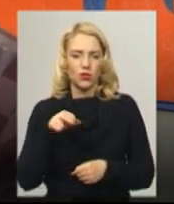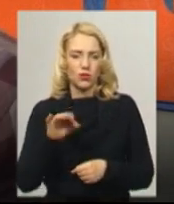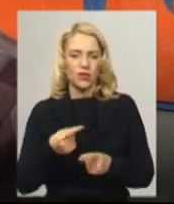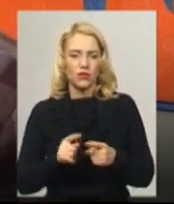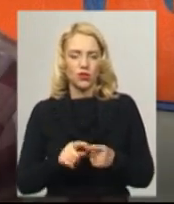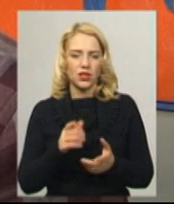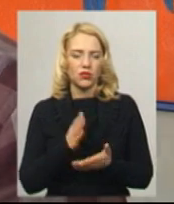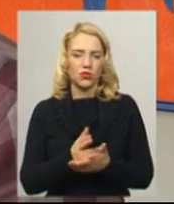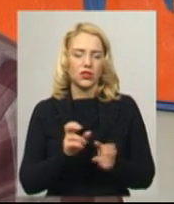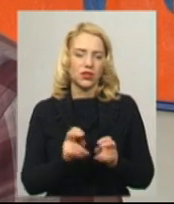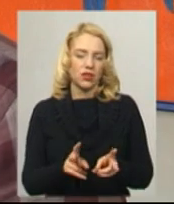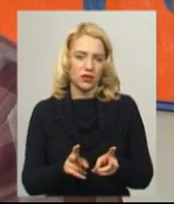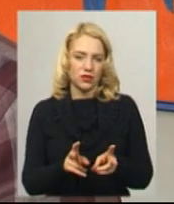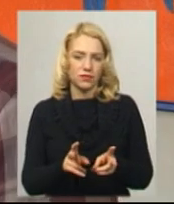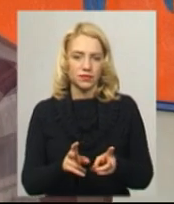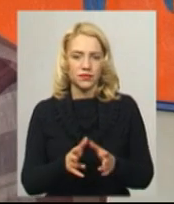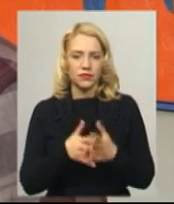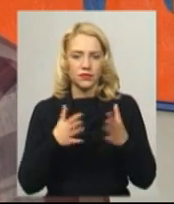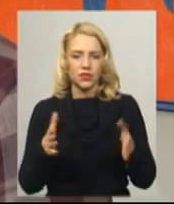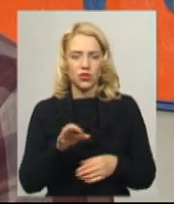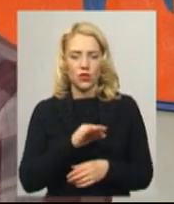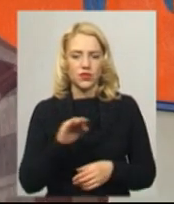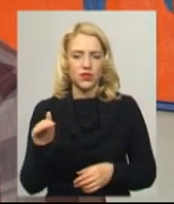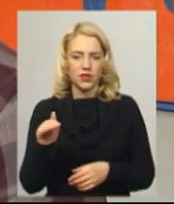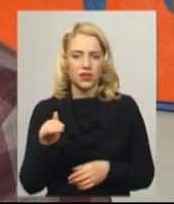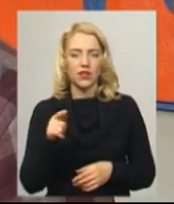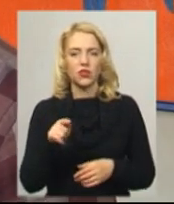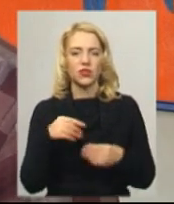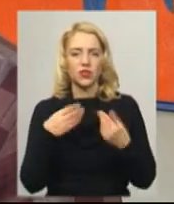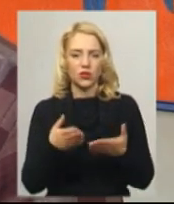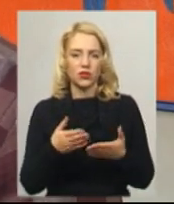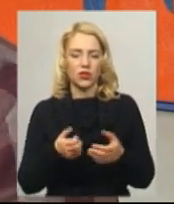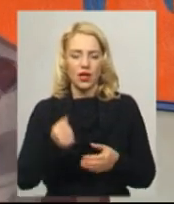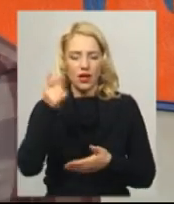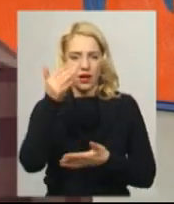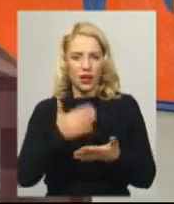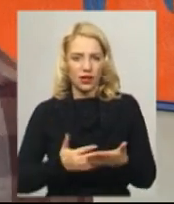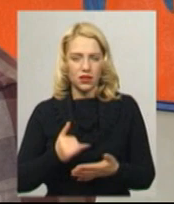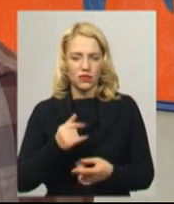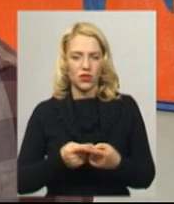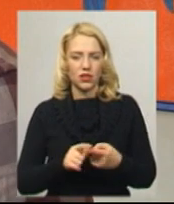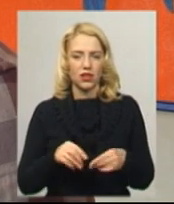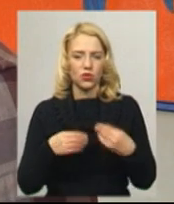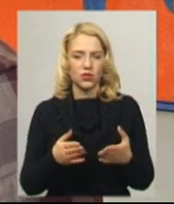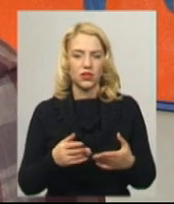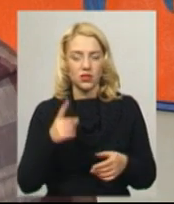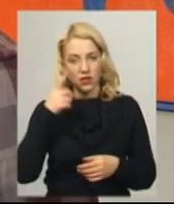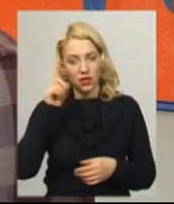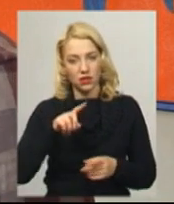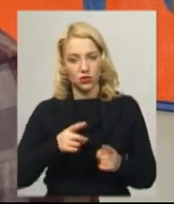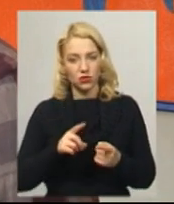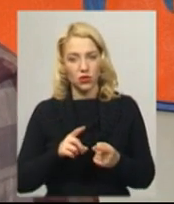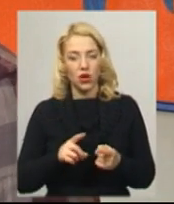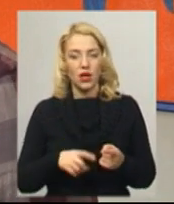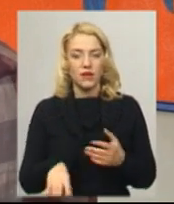більш такі офіційні, вони дають рейтинг, вони дають звання, тому всі